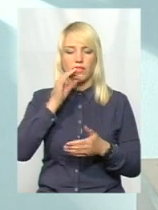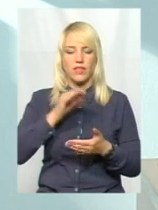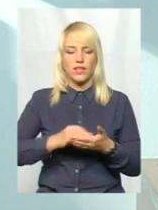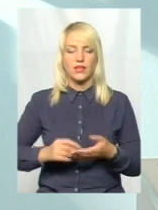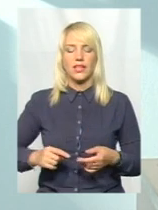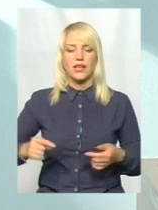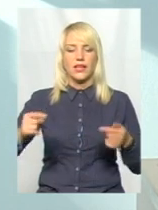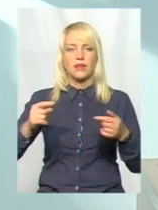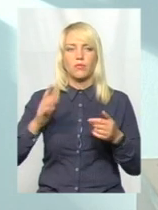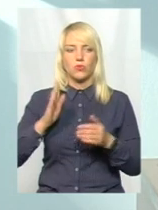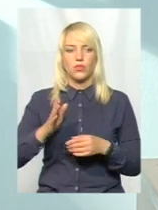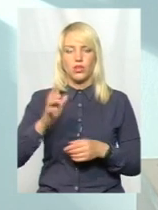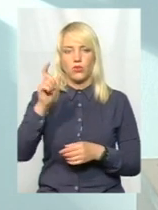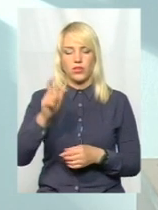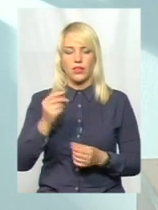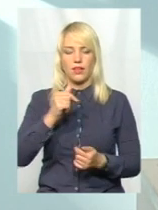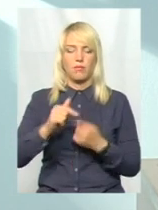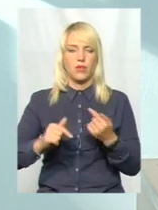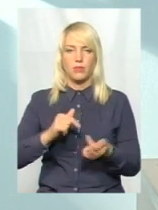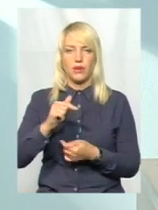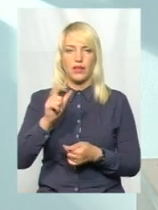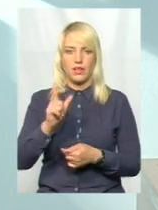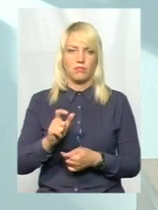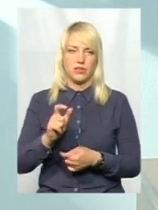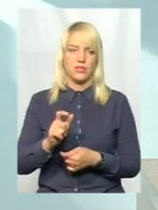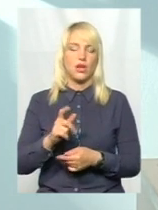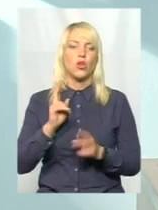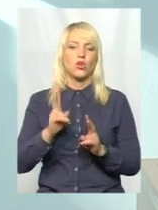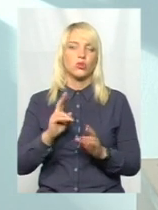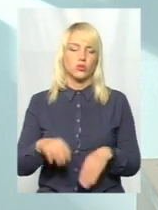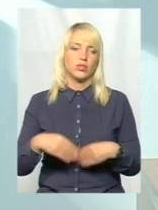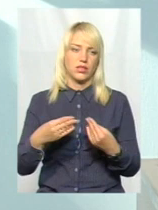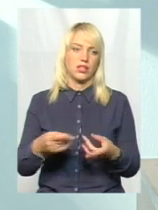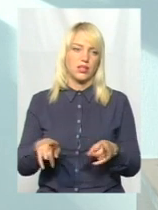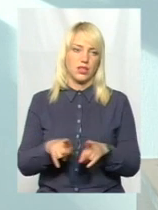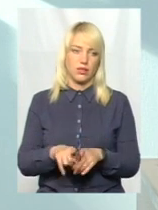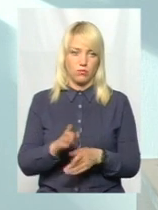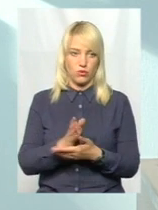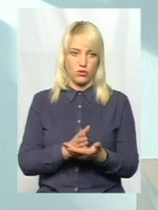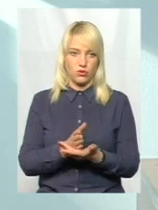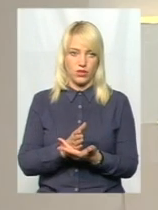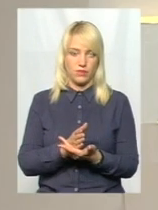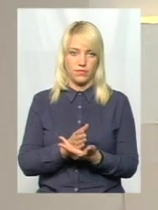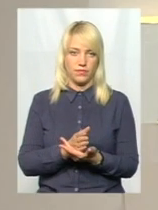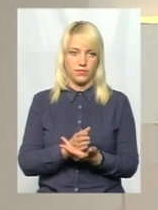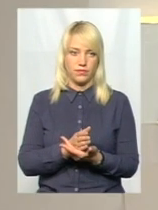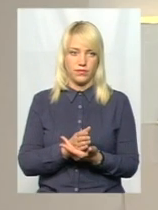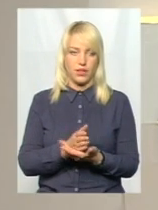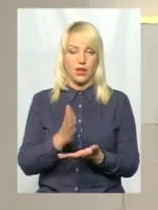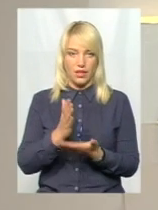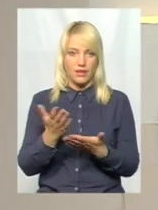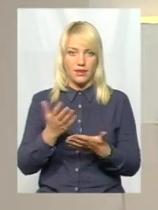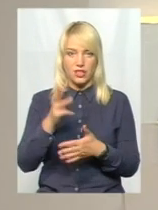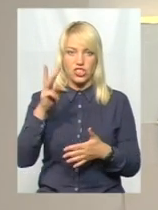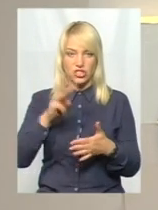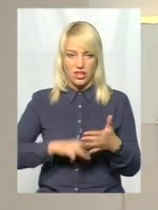відповідає фізична особа-підприємець або юридична особа, яка надає такі послуги. Які штрафні санкції взагалі